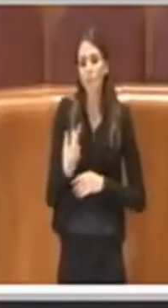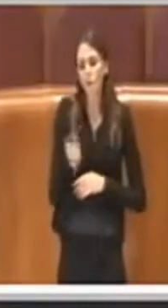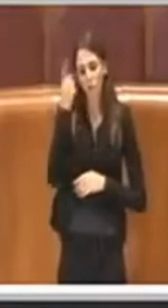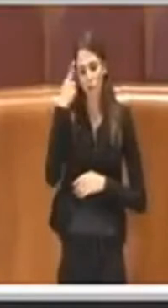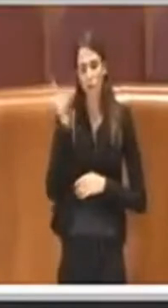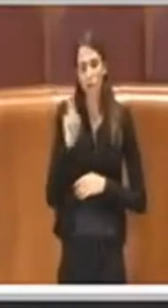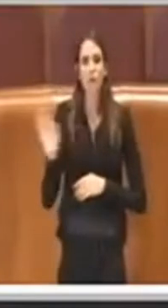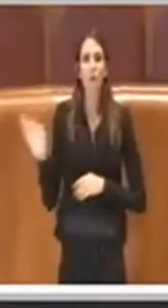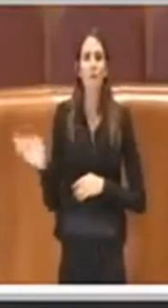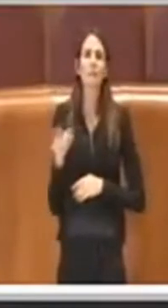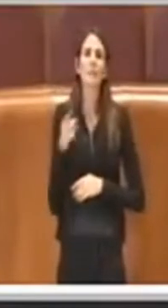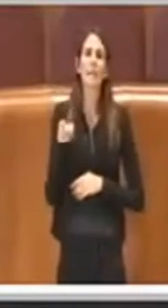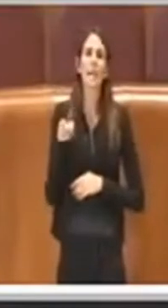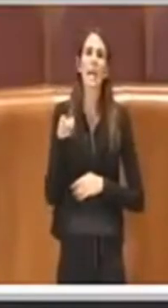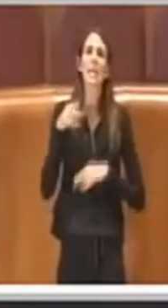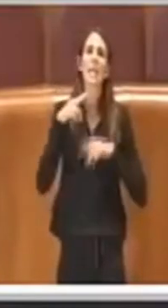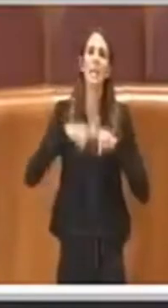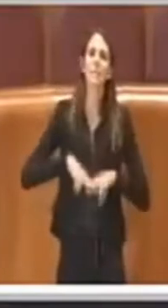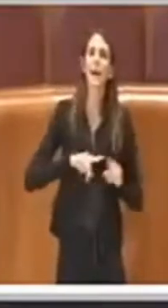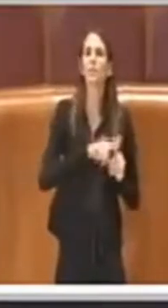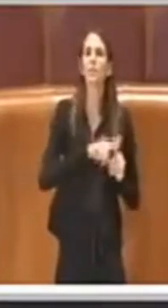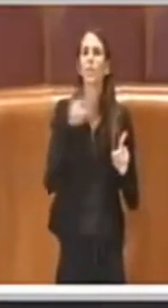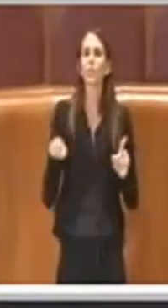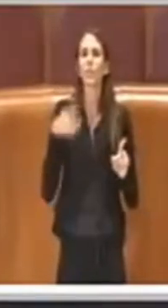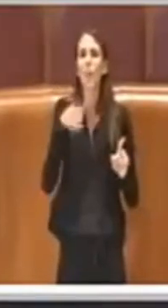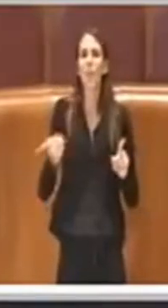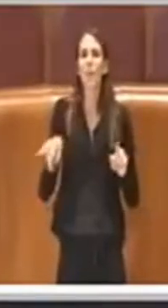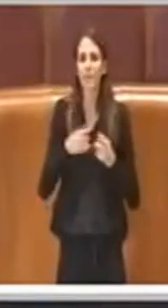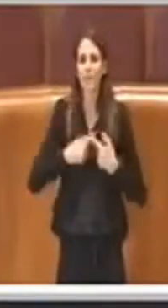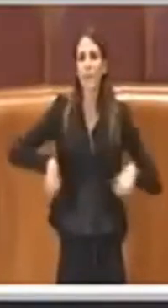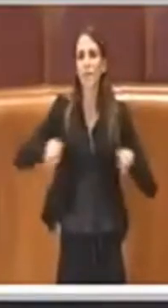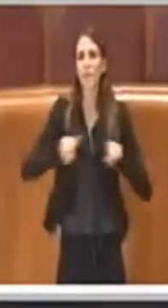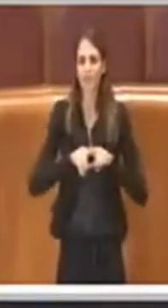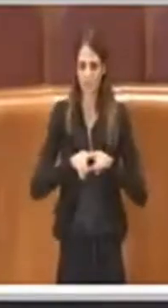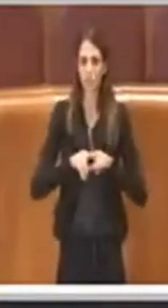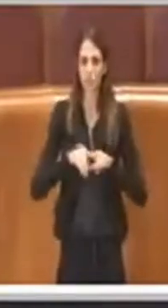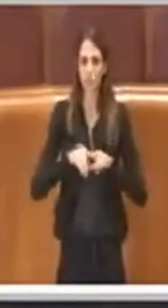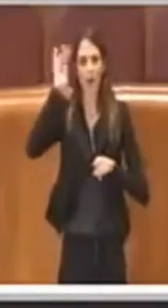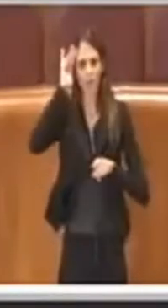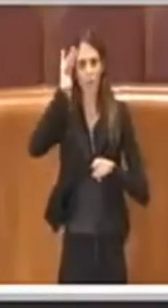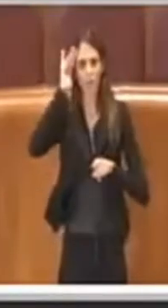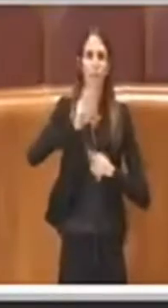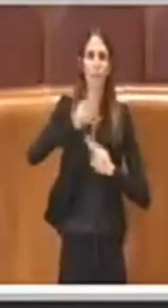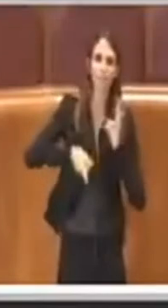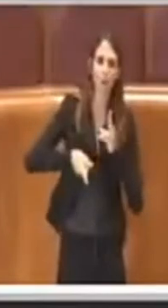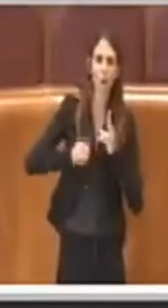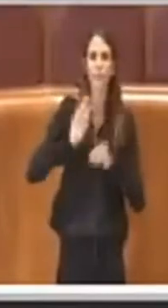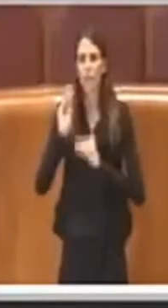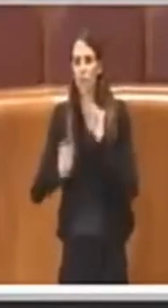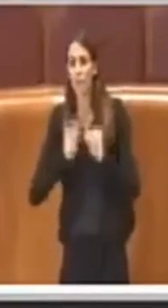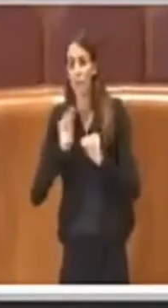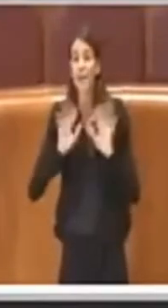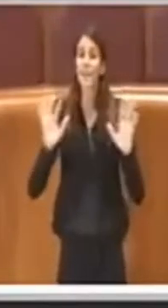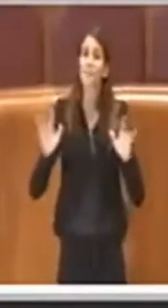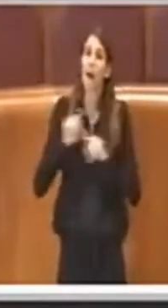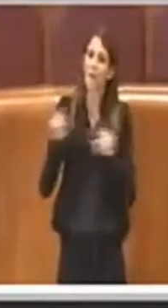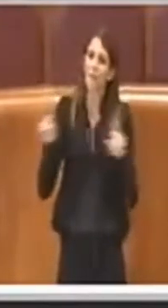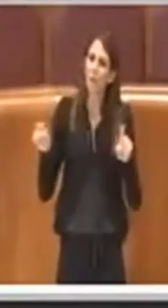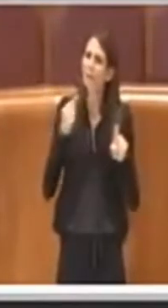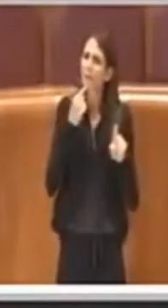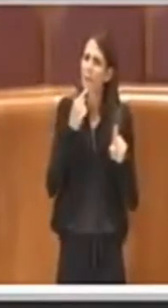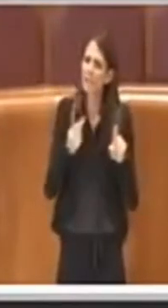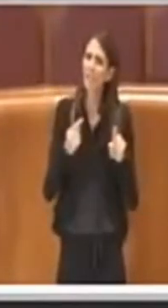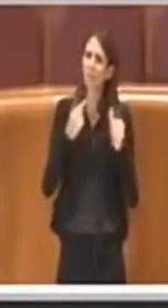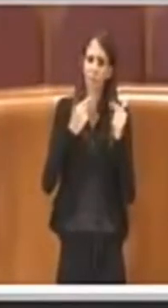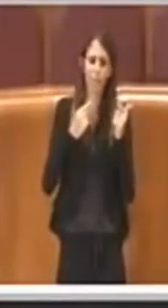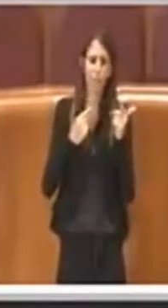rimasto fino alla fine della seduta per ascoltare le repliche e le risposte. Molte delle cose che voi avete detto, poi